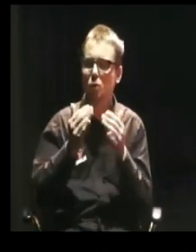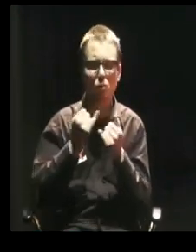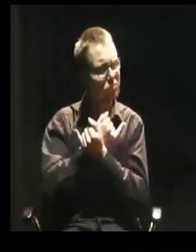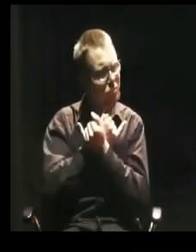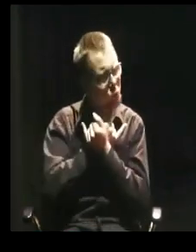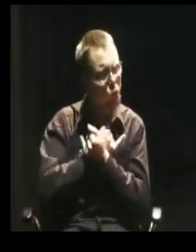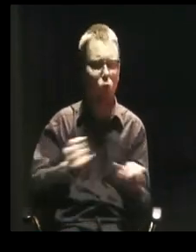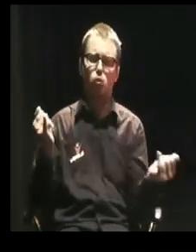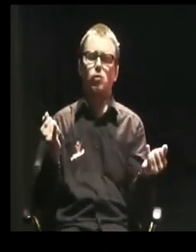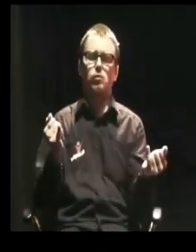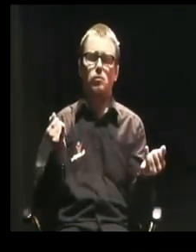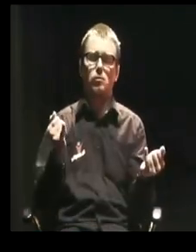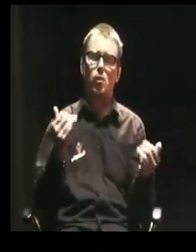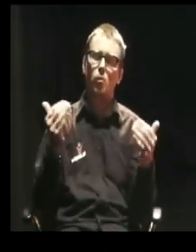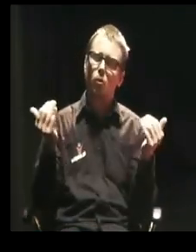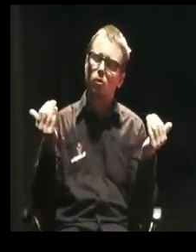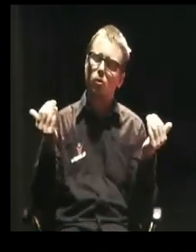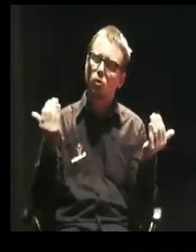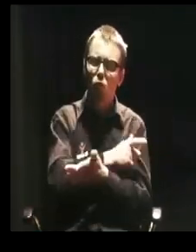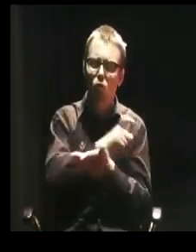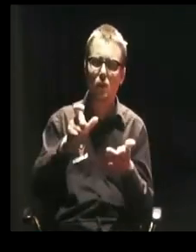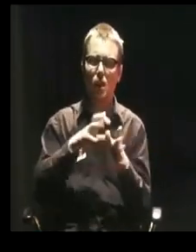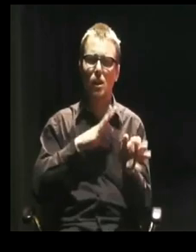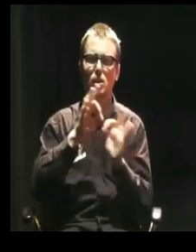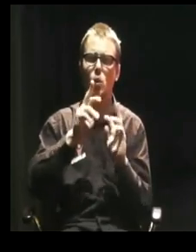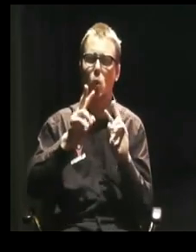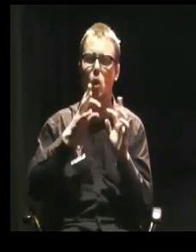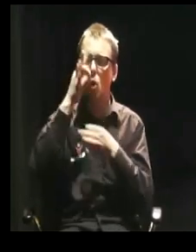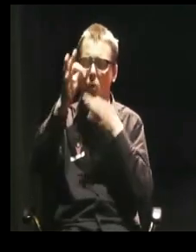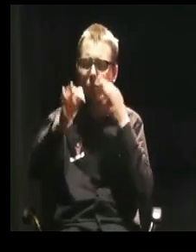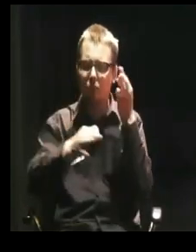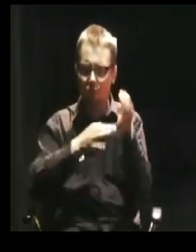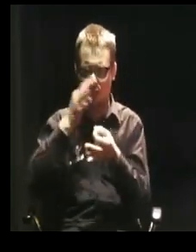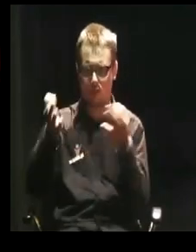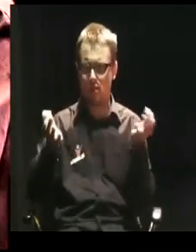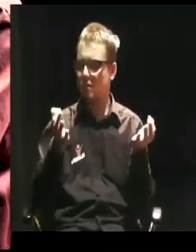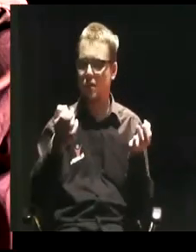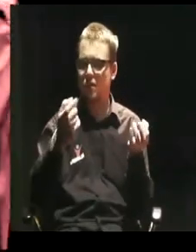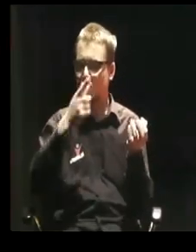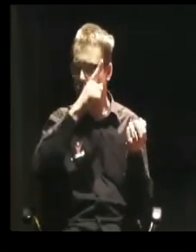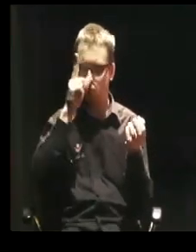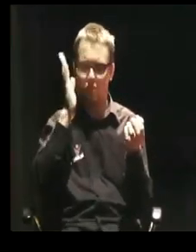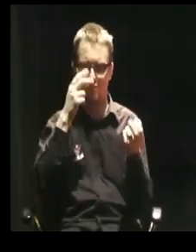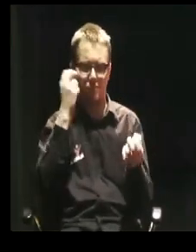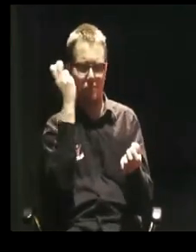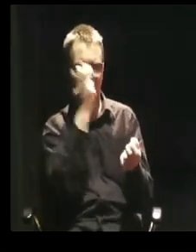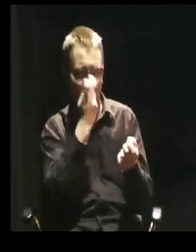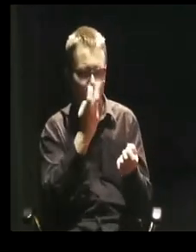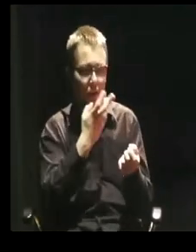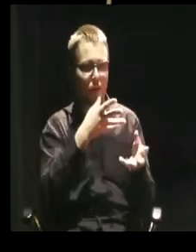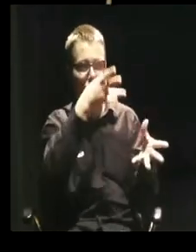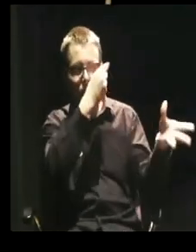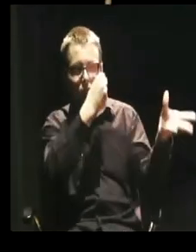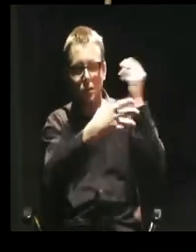nowy, nowoczesny i cholernie atrakcyjny. Wyobraźmy sobie, okej, dlaczego trzech gości